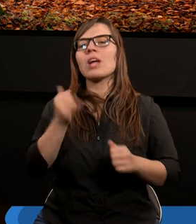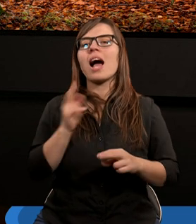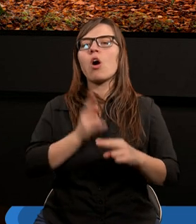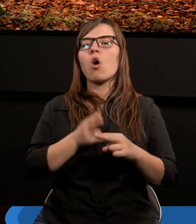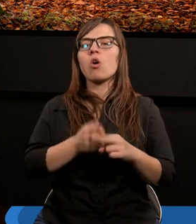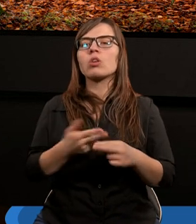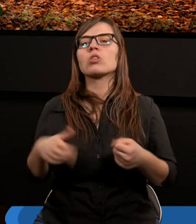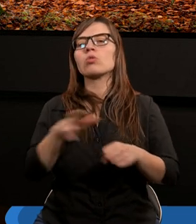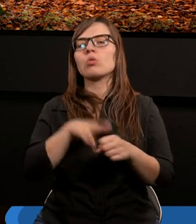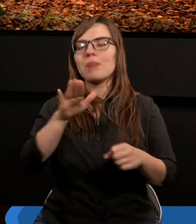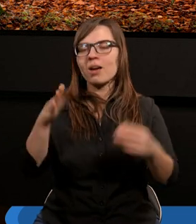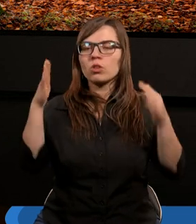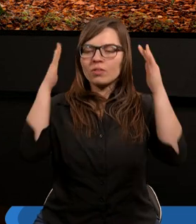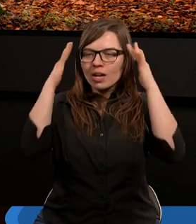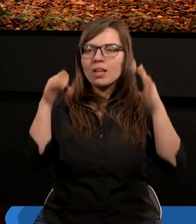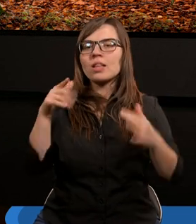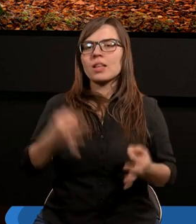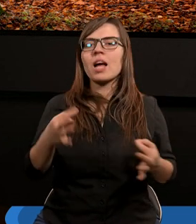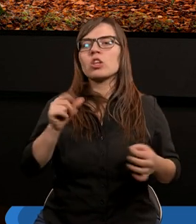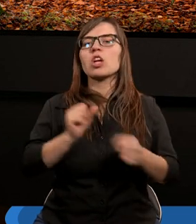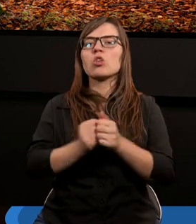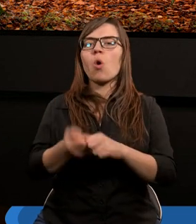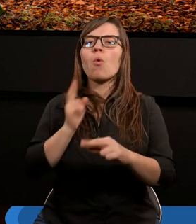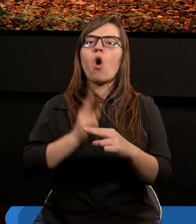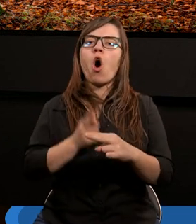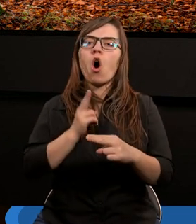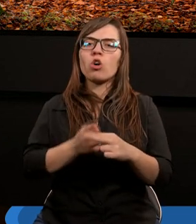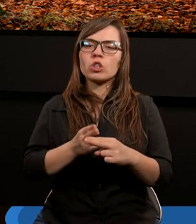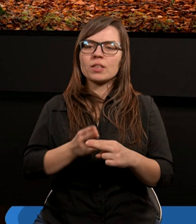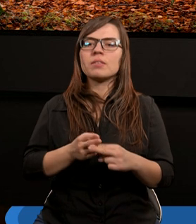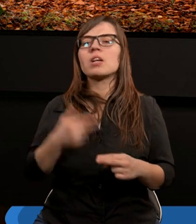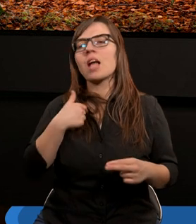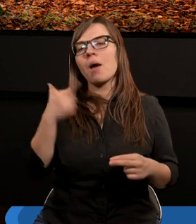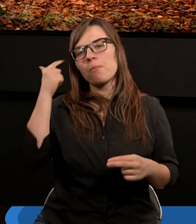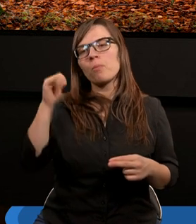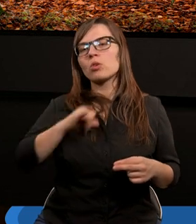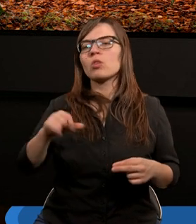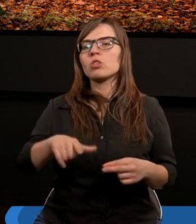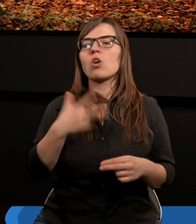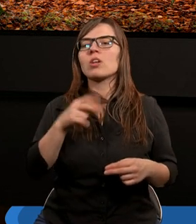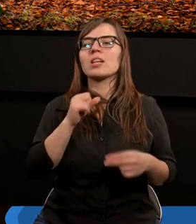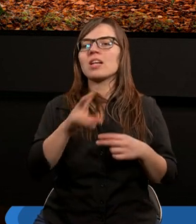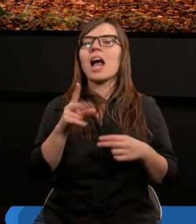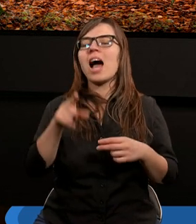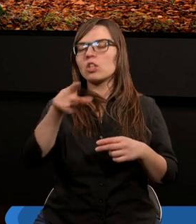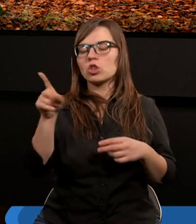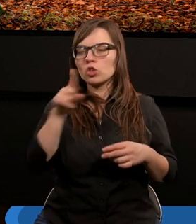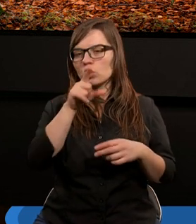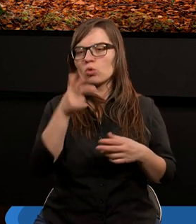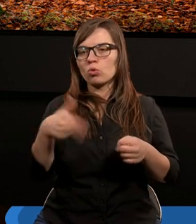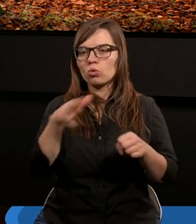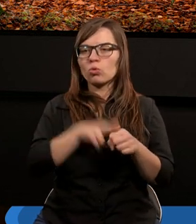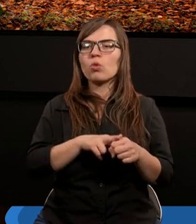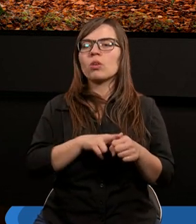chorzy, którzy mają świadomość teraz, że są chorzy. Ja sobie pomyślałem, wcale nieźle, bo ci, którzy